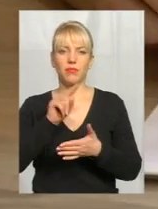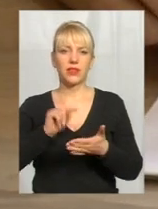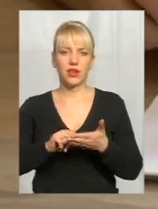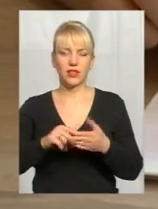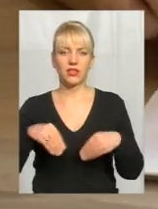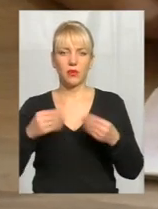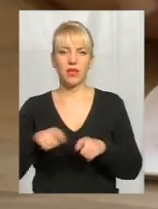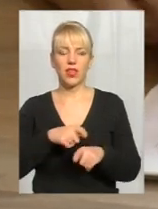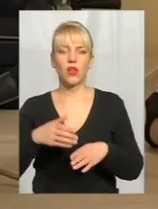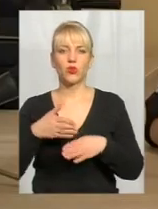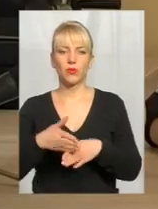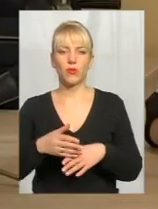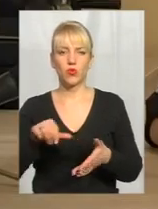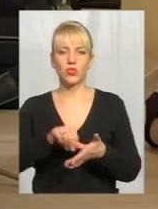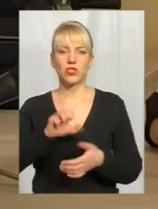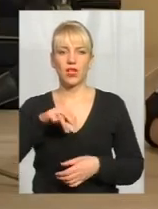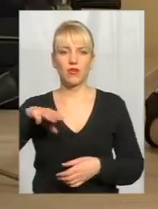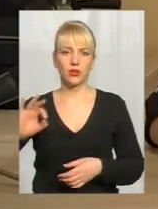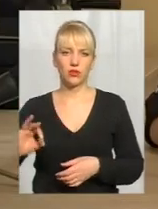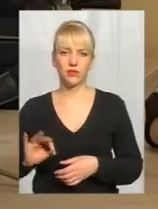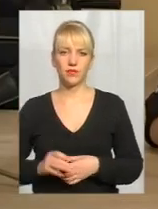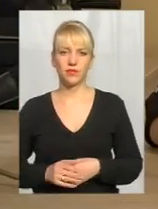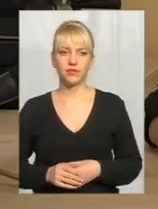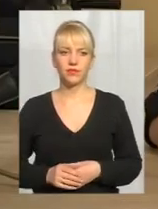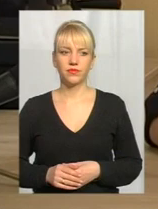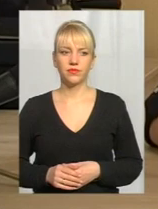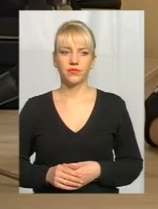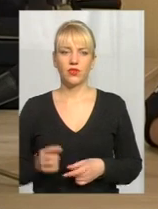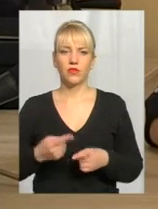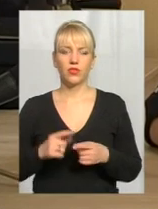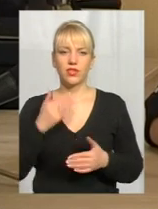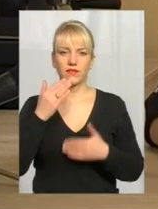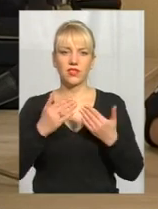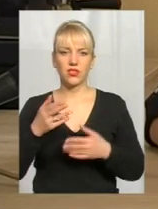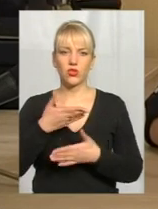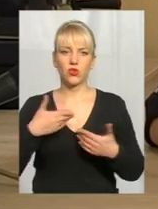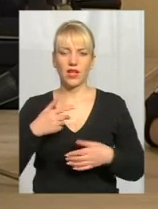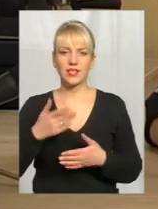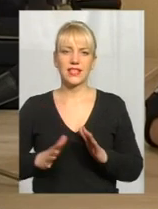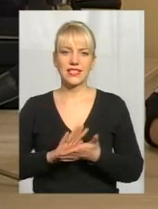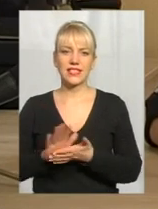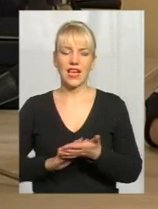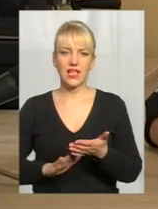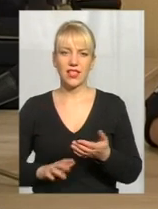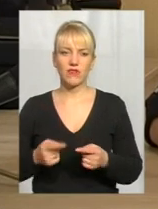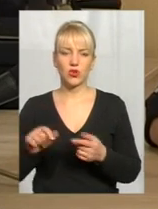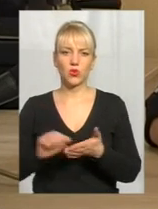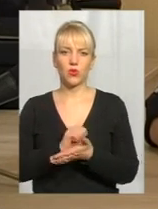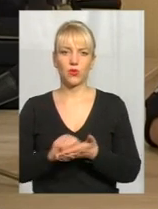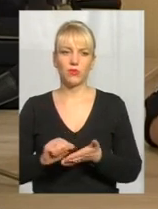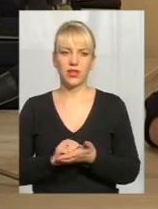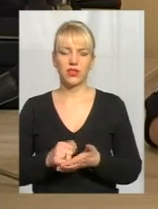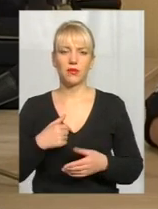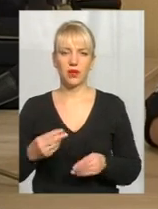Надаємо матеріальну допомогу учасникам АТО. Вони до нас звертаються з заявою, відповідним пакетом документів ми виплачуємо